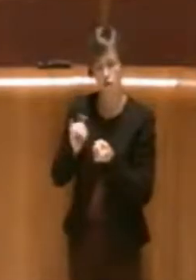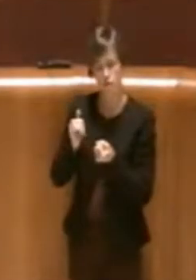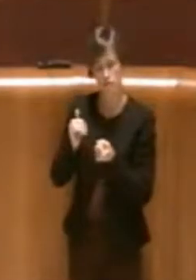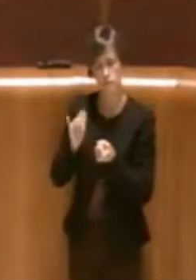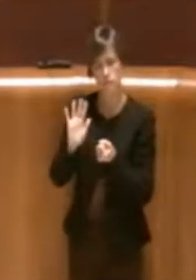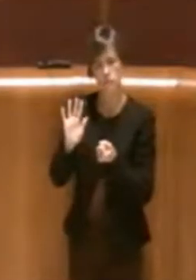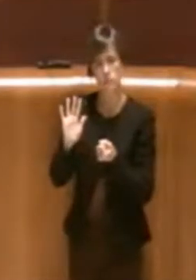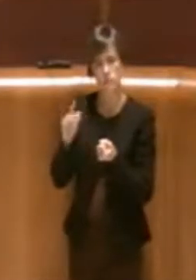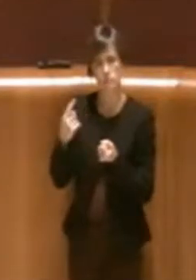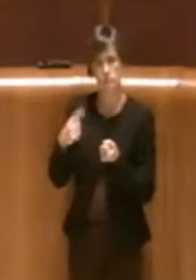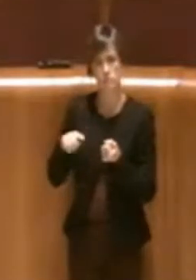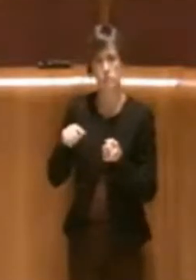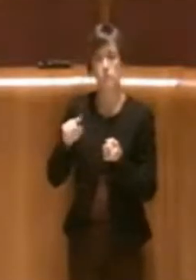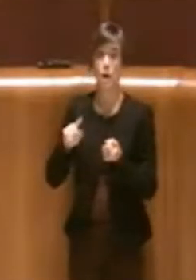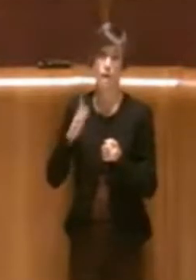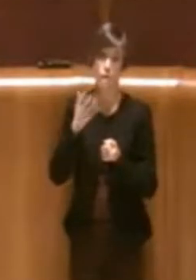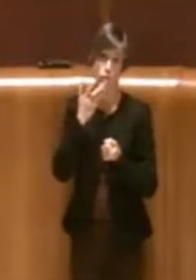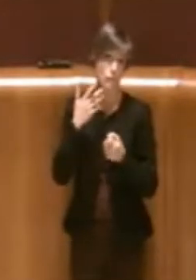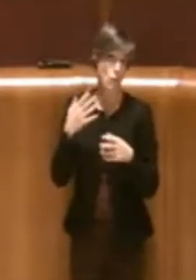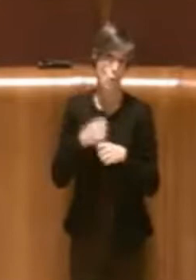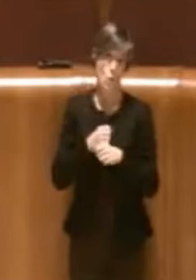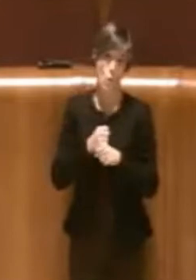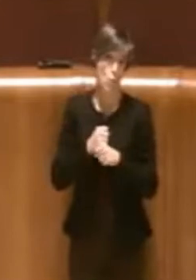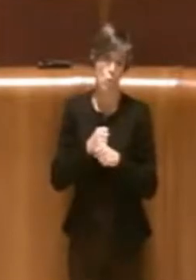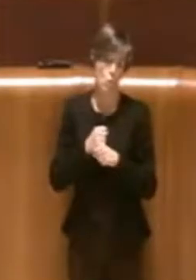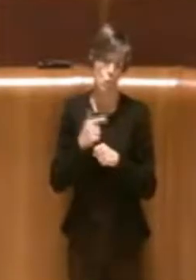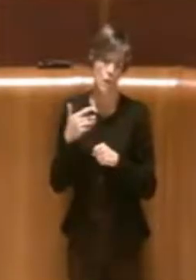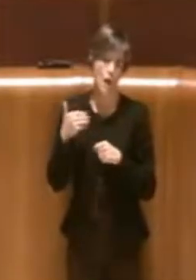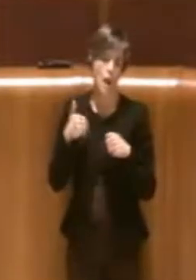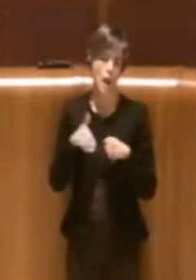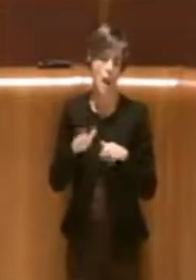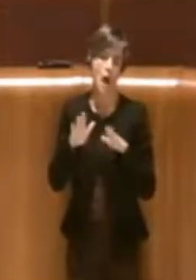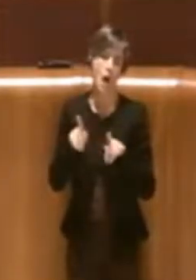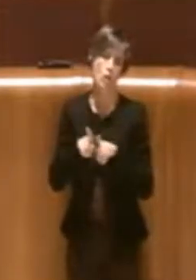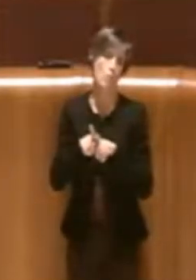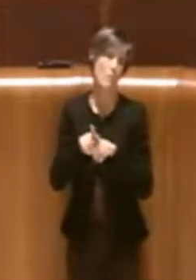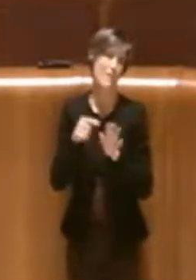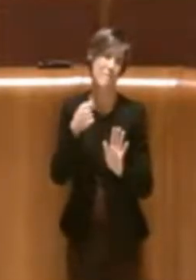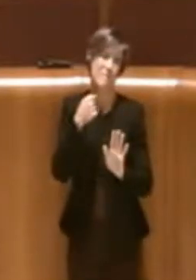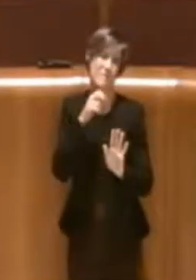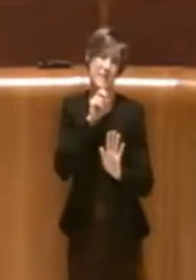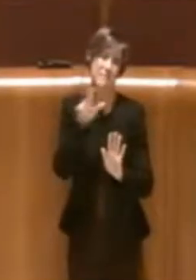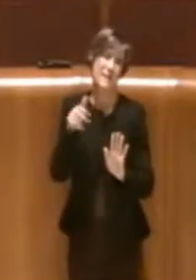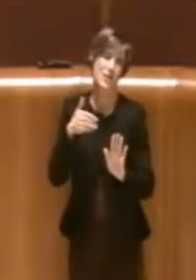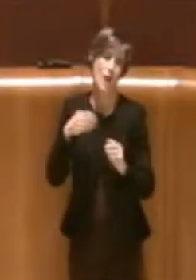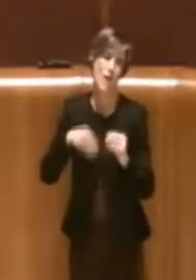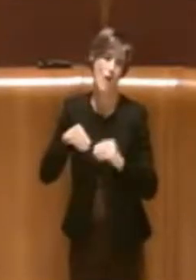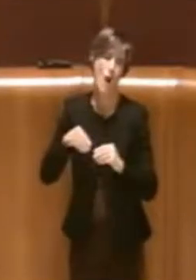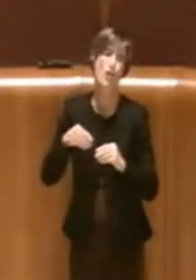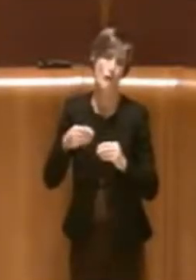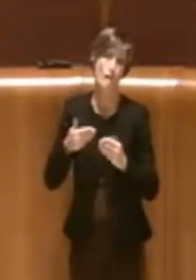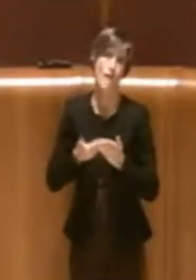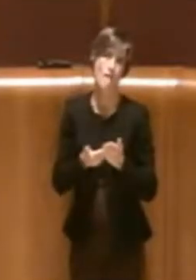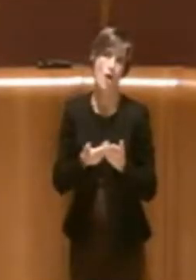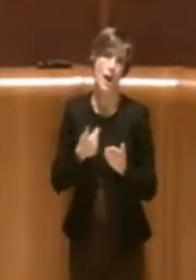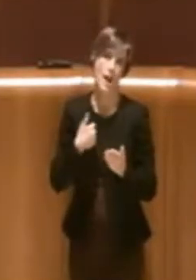concludere, lasciare ovviamente l'espressione di voto favorevole di questa maggioranza, dicendo che